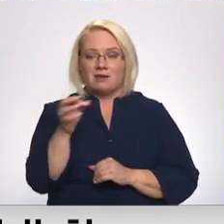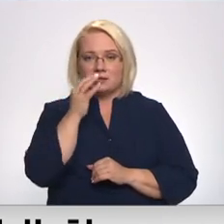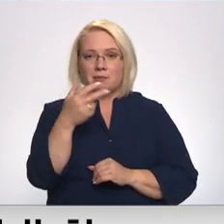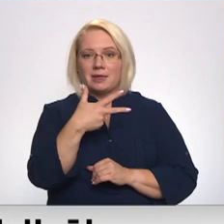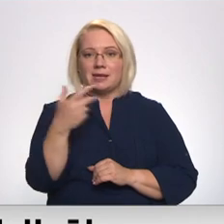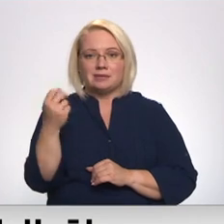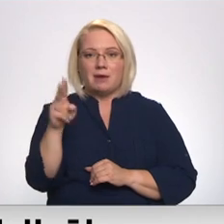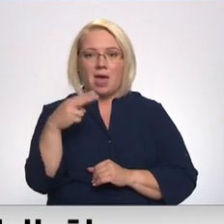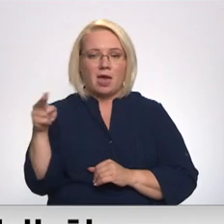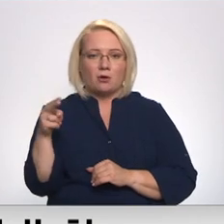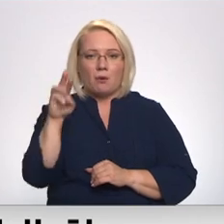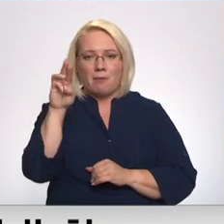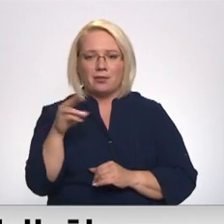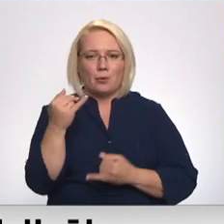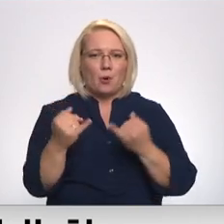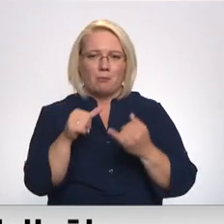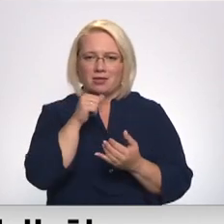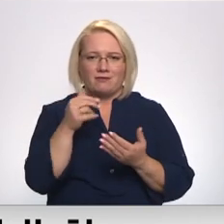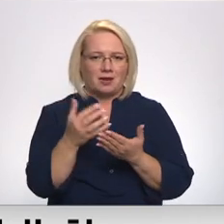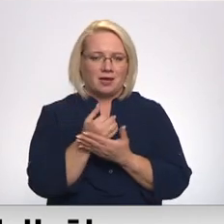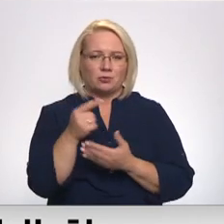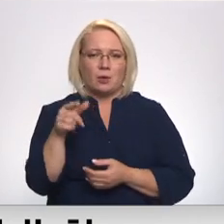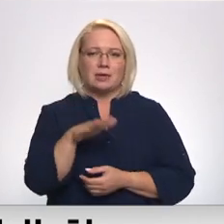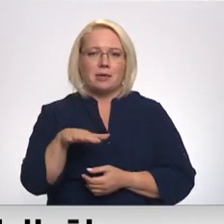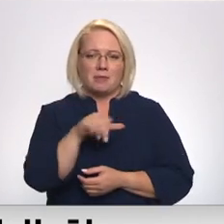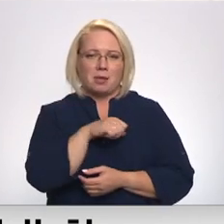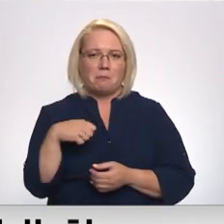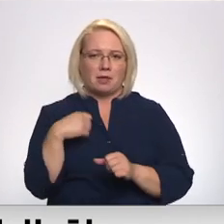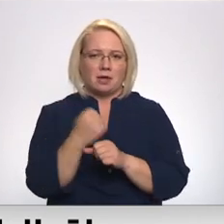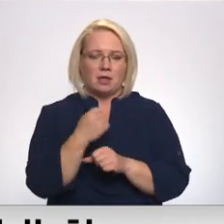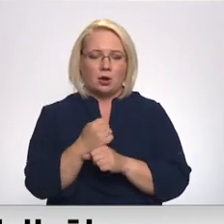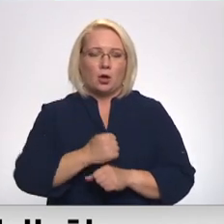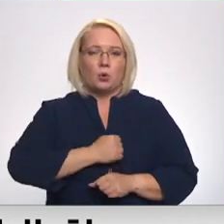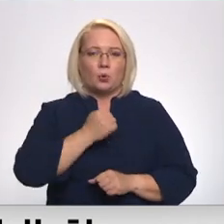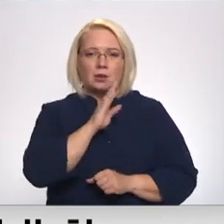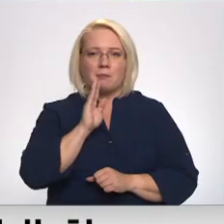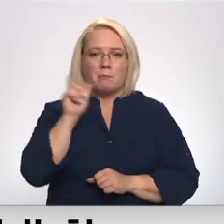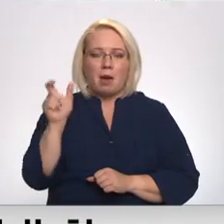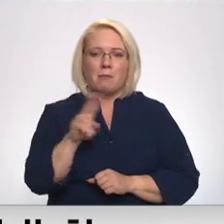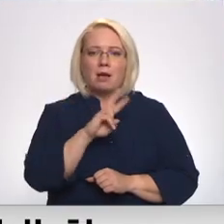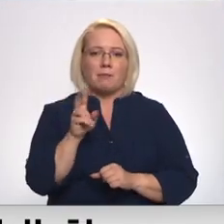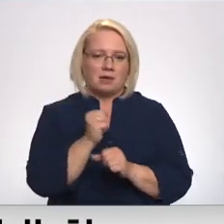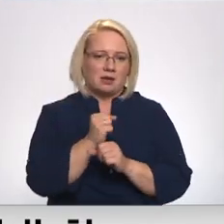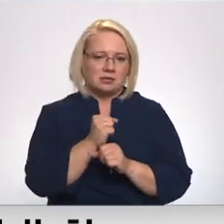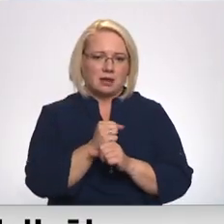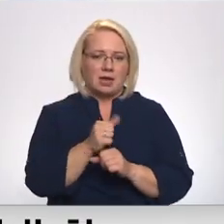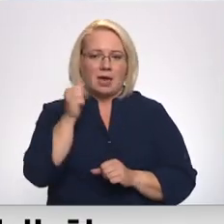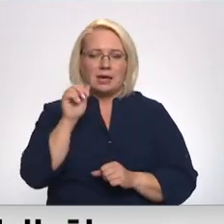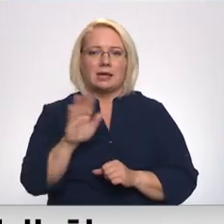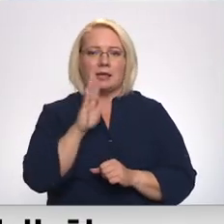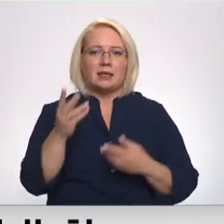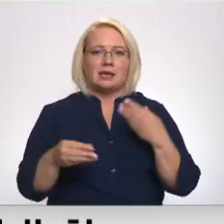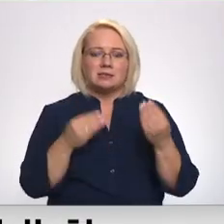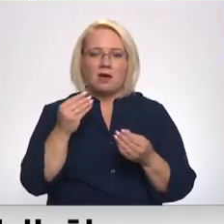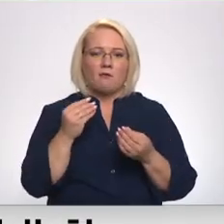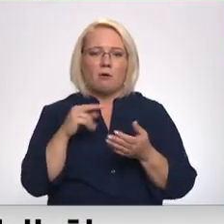eiro mēnesī kopēji neatrast. Tas jādara ģimenes pašu spēkiem. Grūtāk tām mammām, kurām vēl ir jāstrādā. Ikdienas izdevumi tiek plānoti